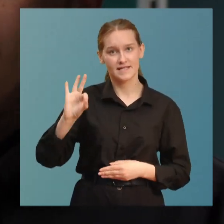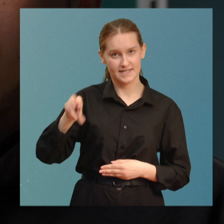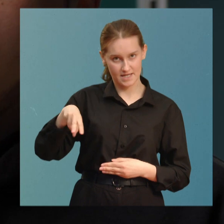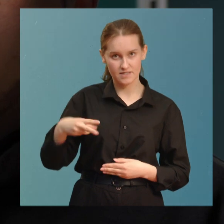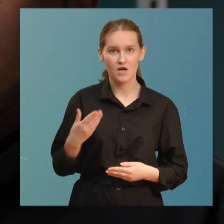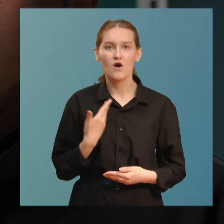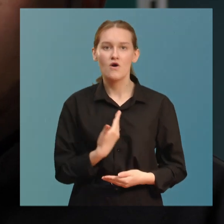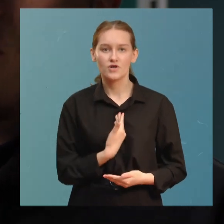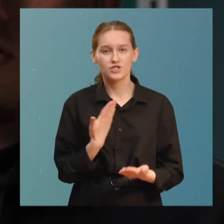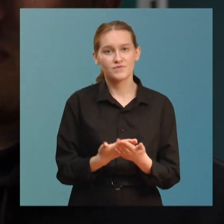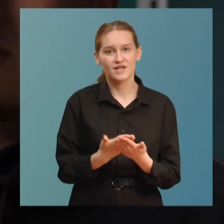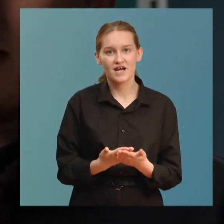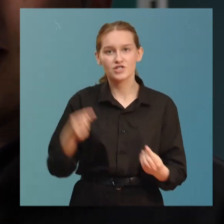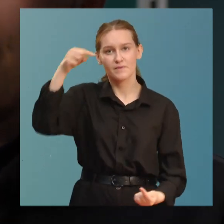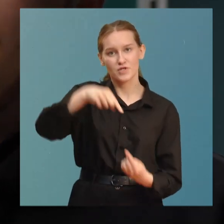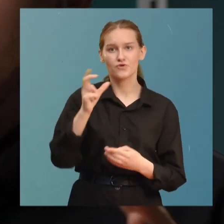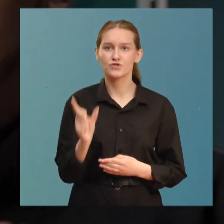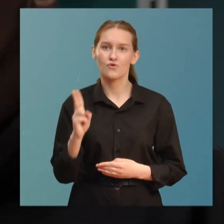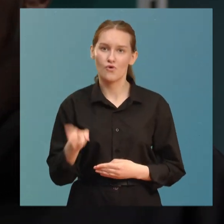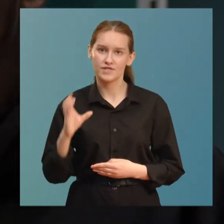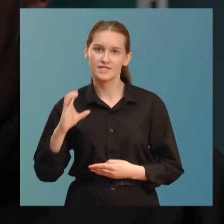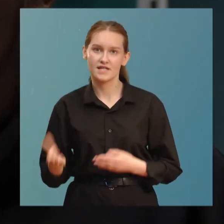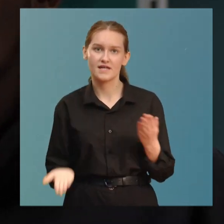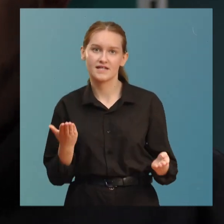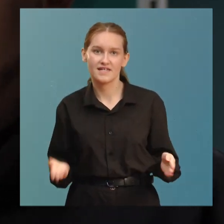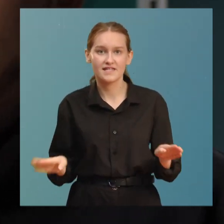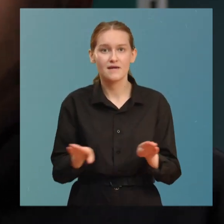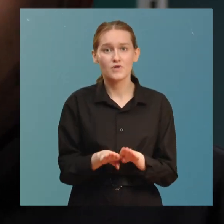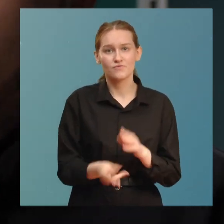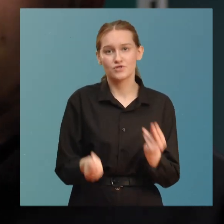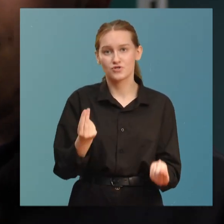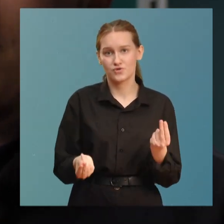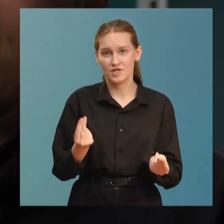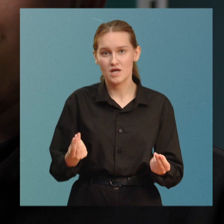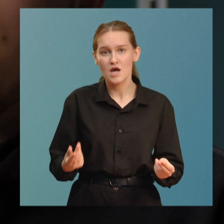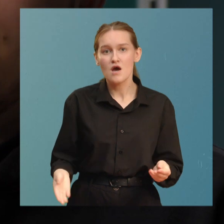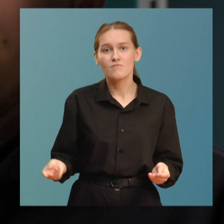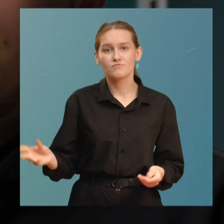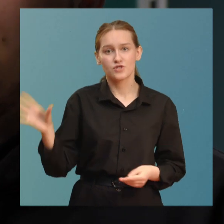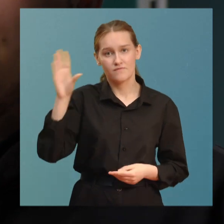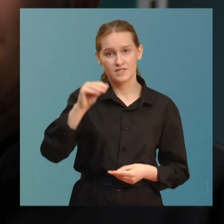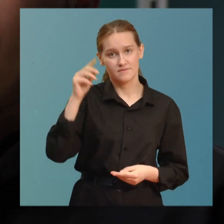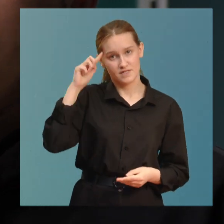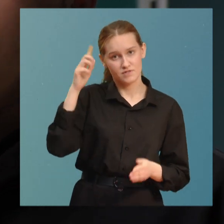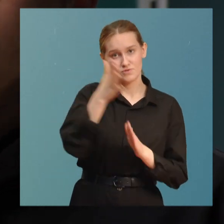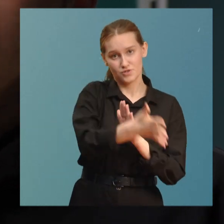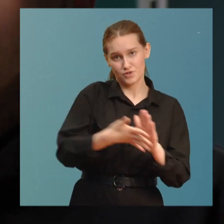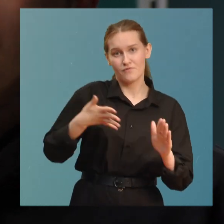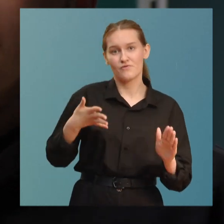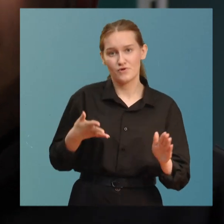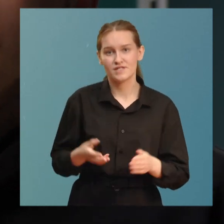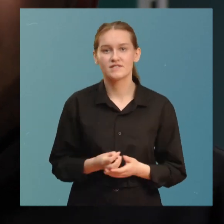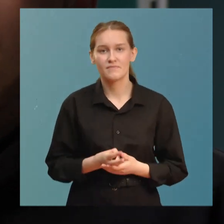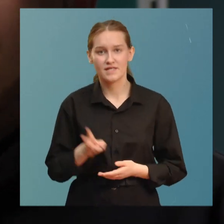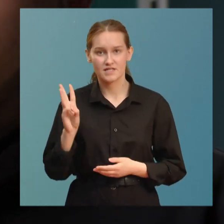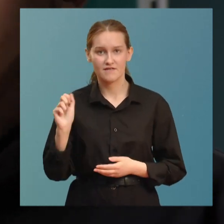Очень, мне кажется, подходят Counter-Strike или подобные шутеры. Потому что, в принципе, для начала всем